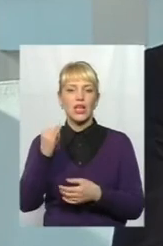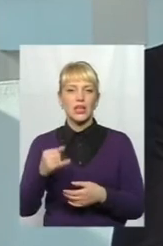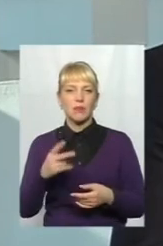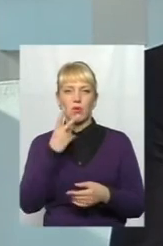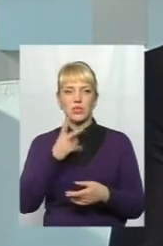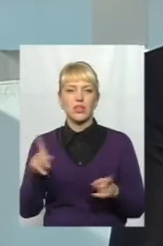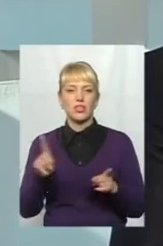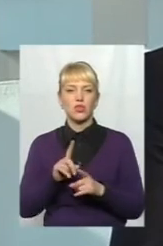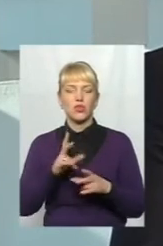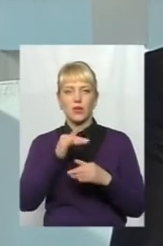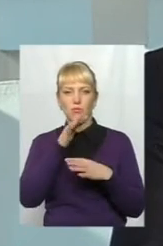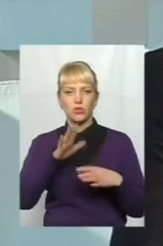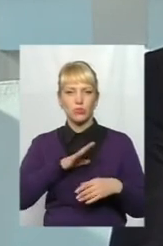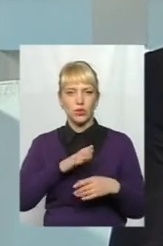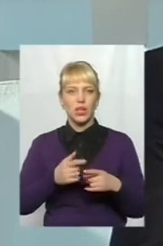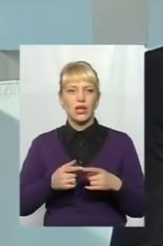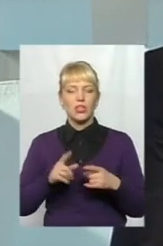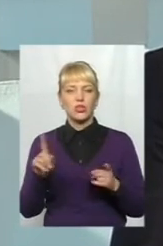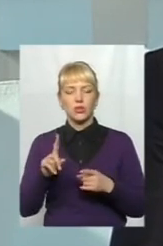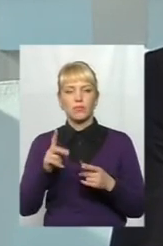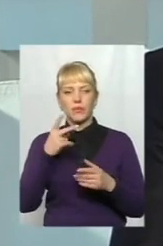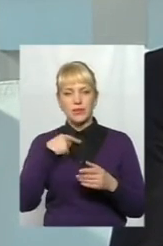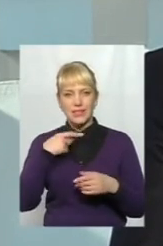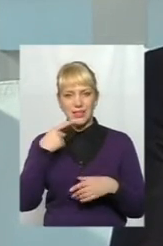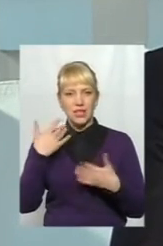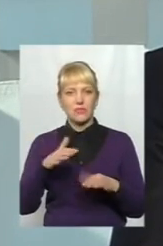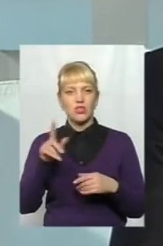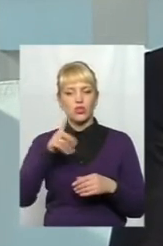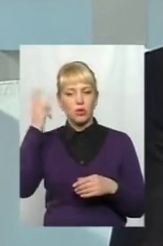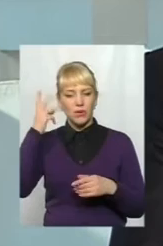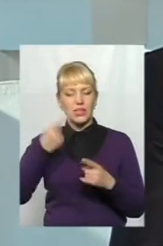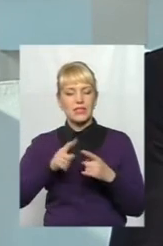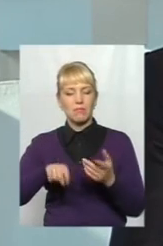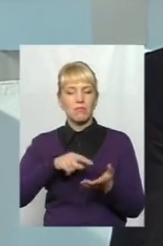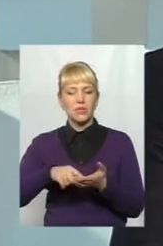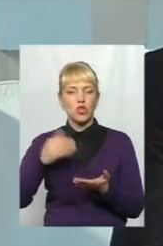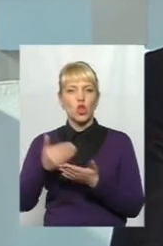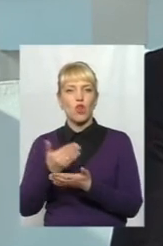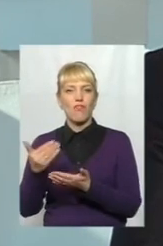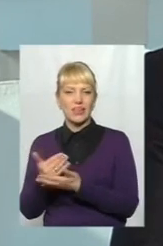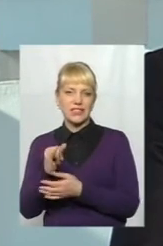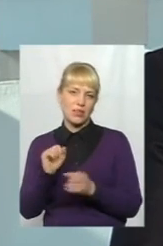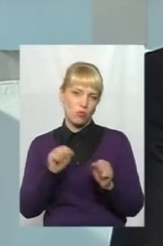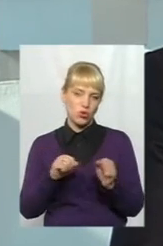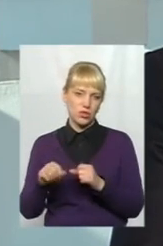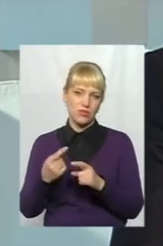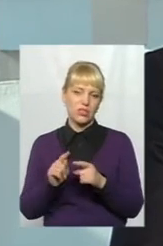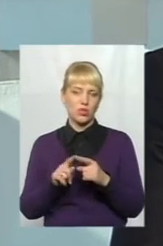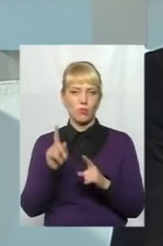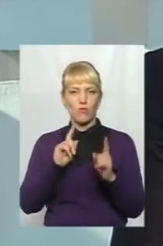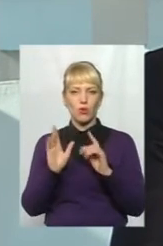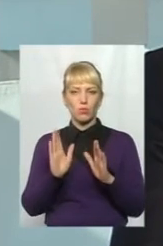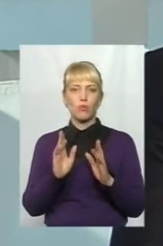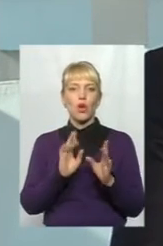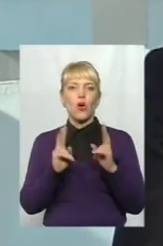що ми маємо куди рухатись. Ви вже сказали, що Хмельницький – місто інновацій та можливостей. Власне, і на цьому форумі ми будемо